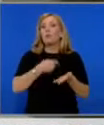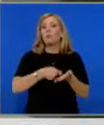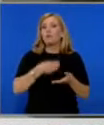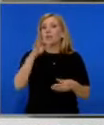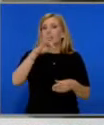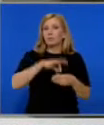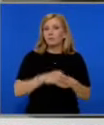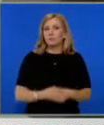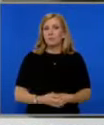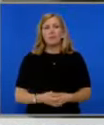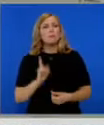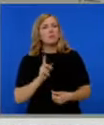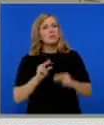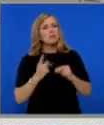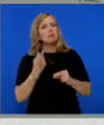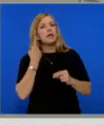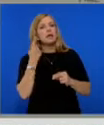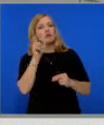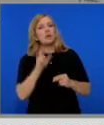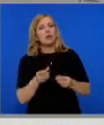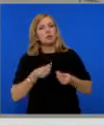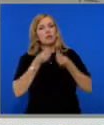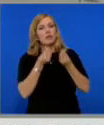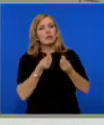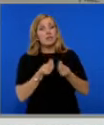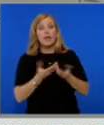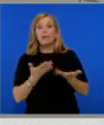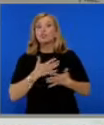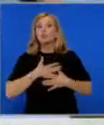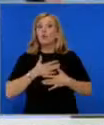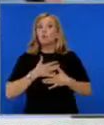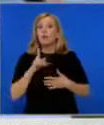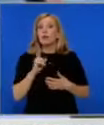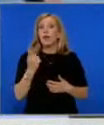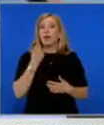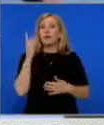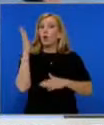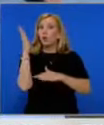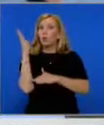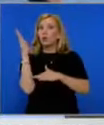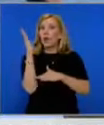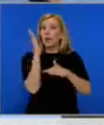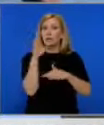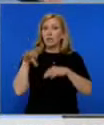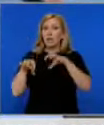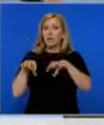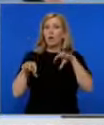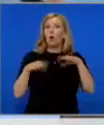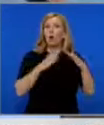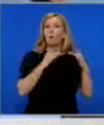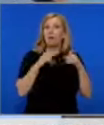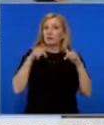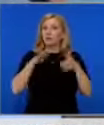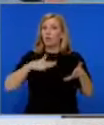Може ми да кажем, че един от лицата, които осигуряват средствата е крупен собственик на не един хотелски комплекс в